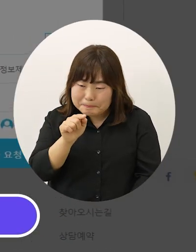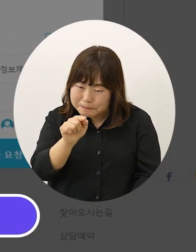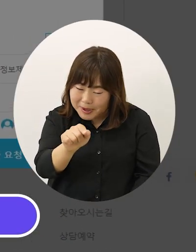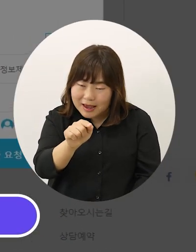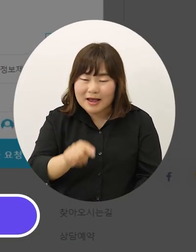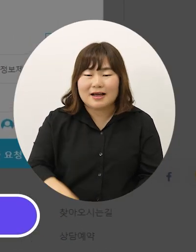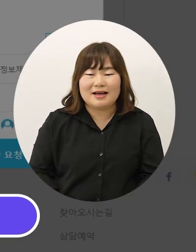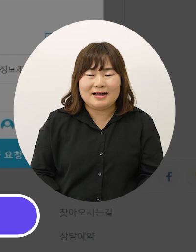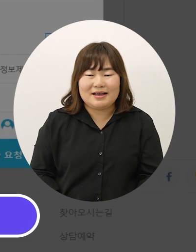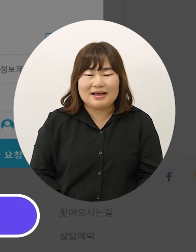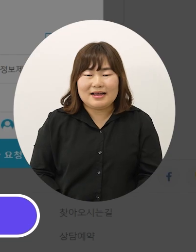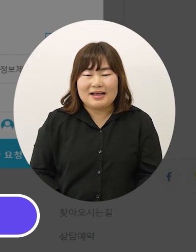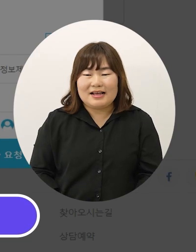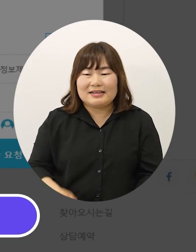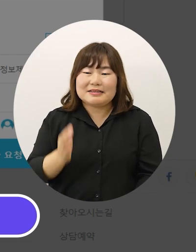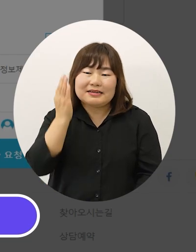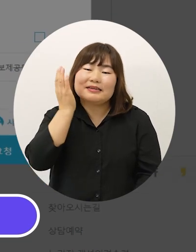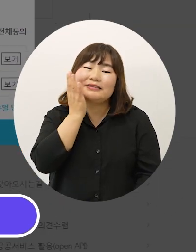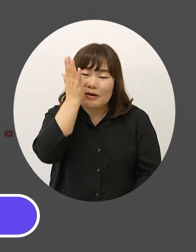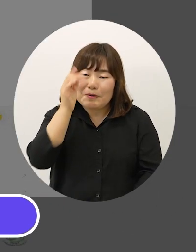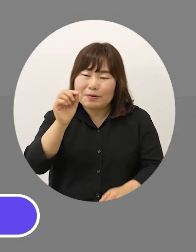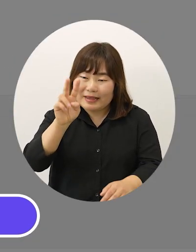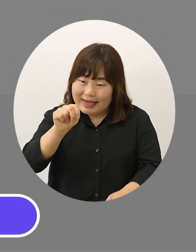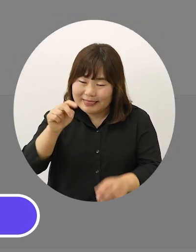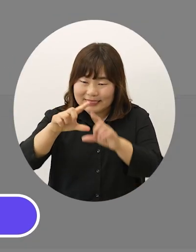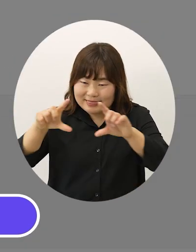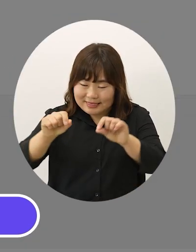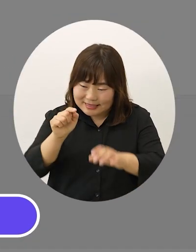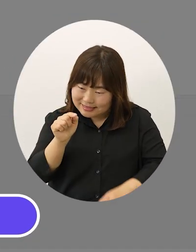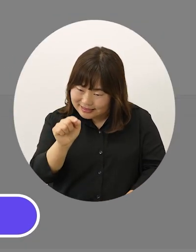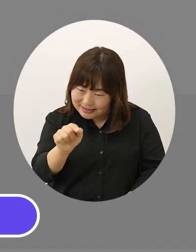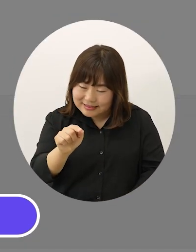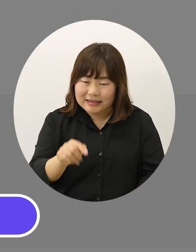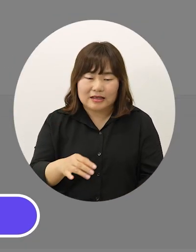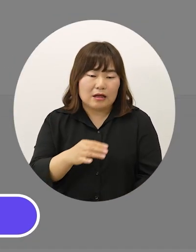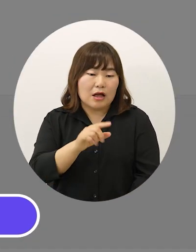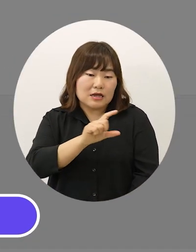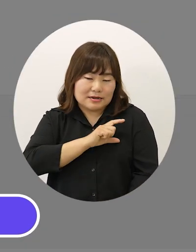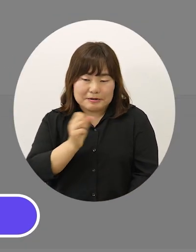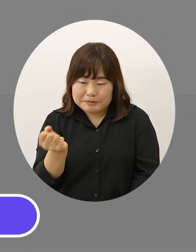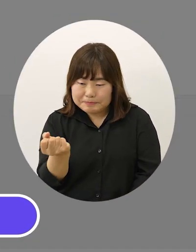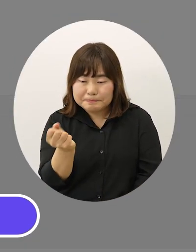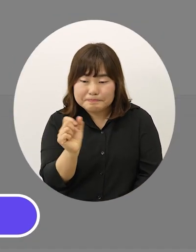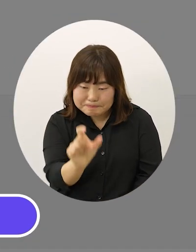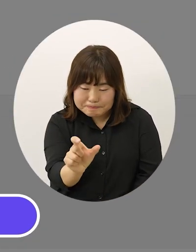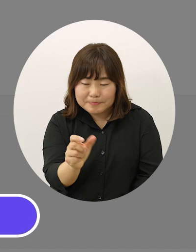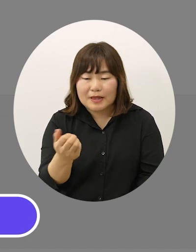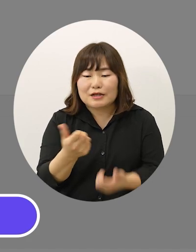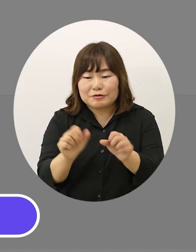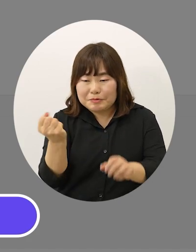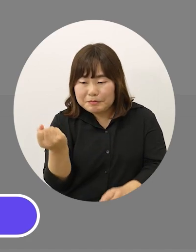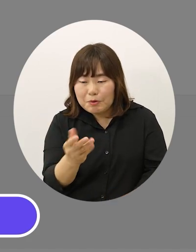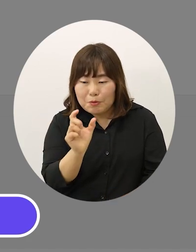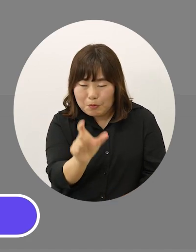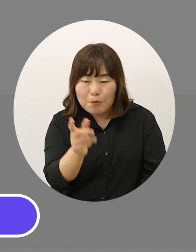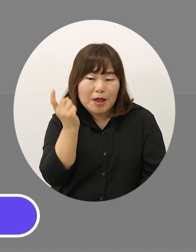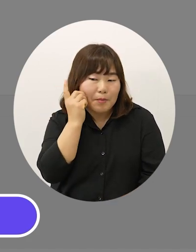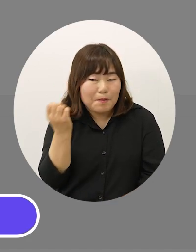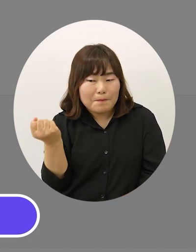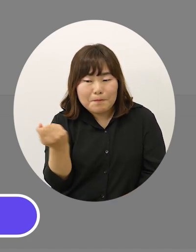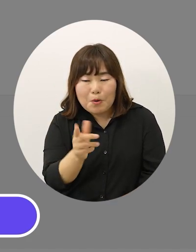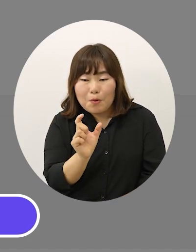우리는 네이버로 만들었으니까 네이버 선택하고 옆에 엄마 이름 주민등록번호 휴대폰 번호 입력하고